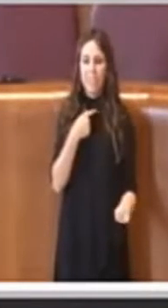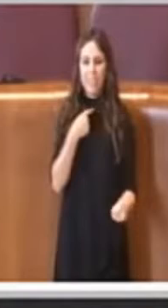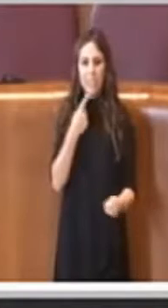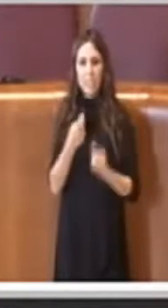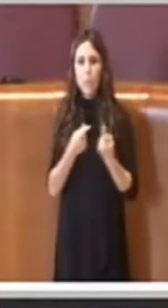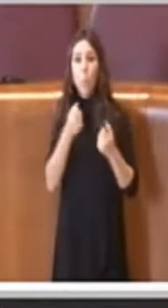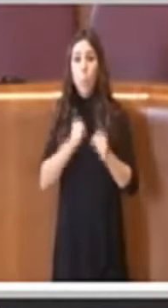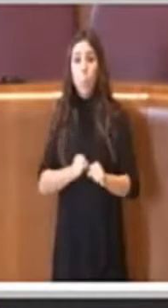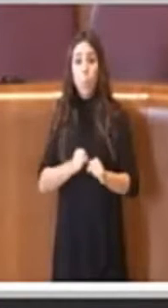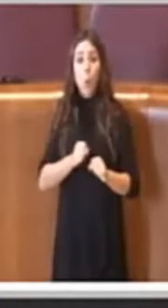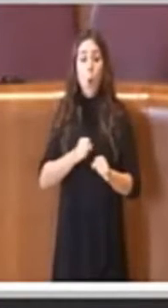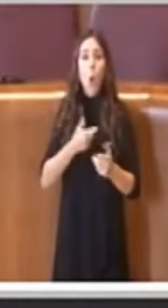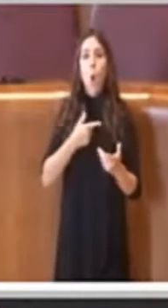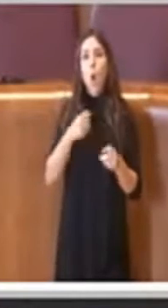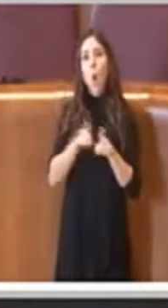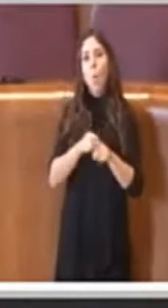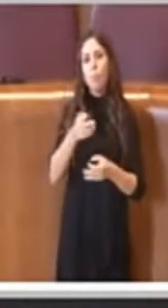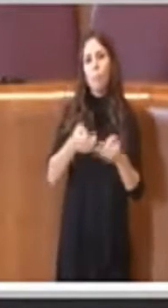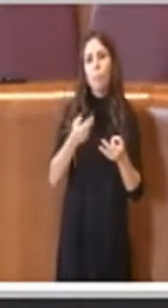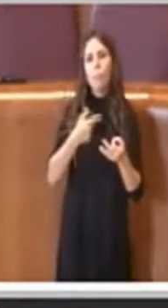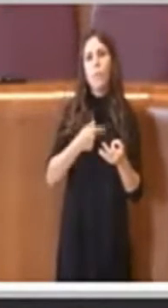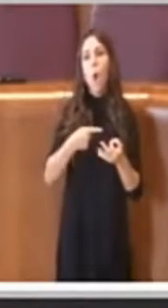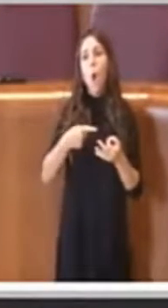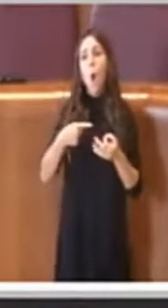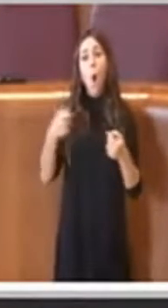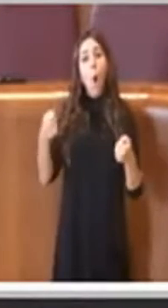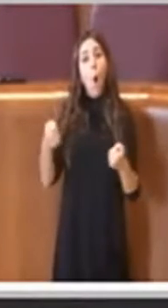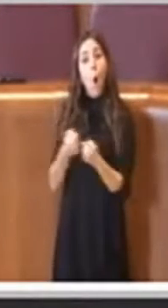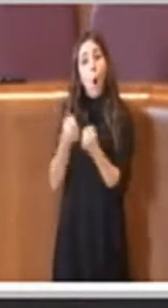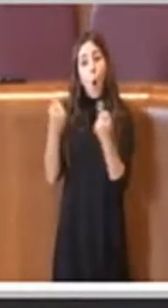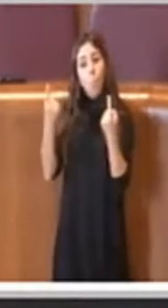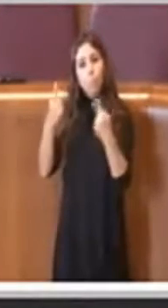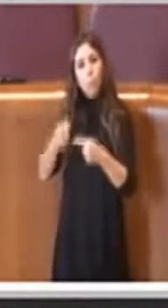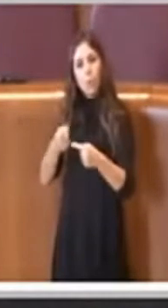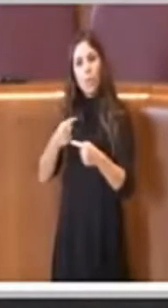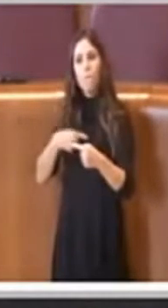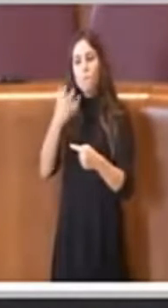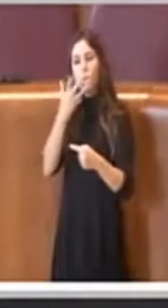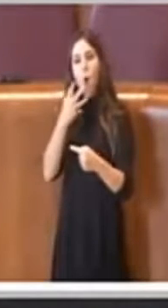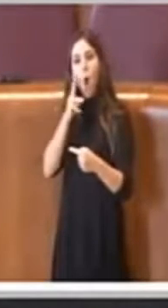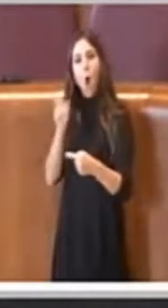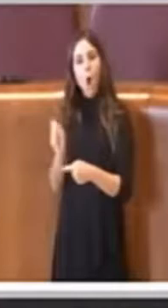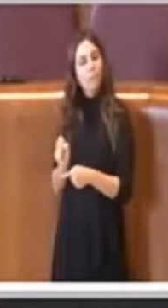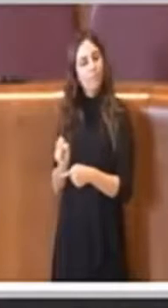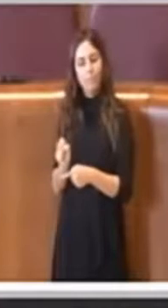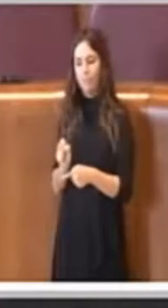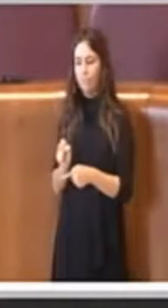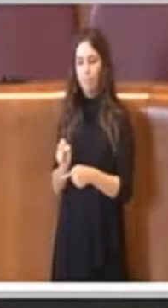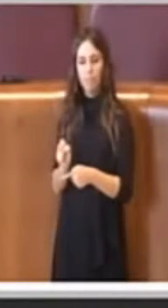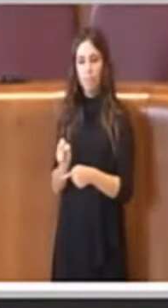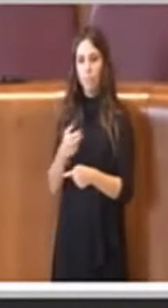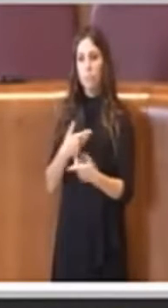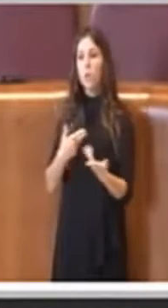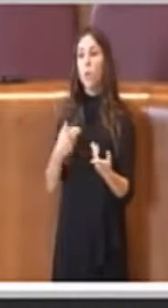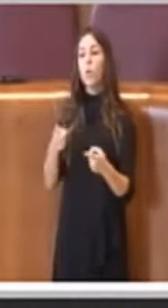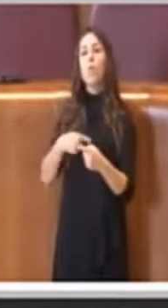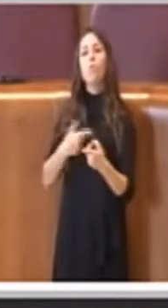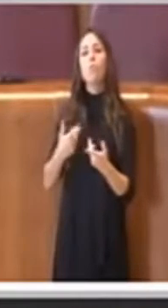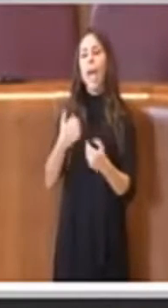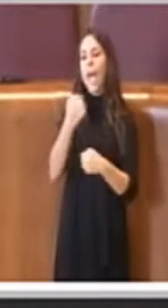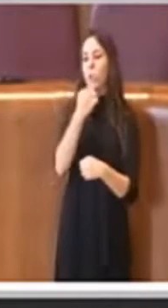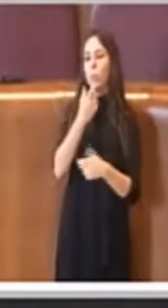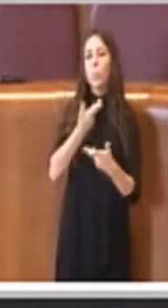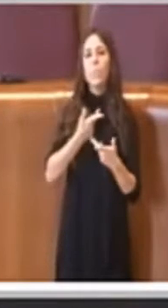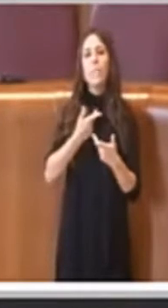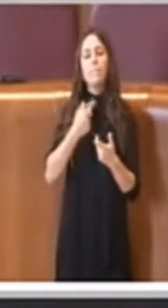opposizioni vogliono trovare rispetto al nostro agire non trovassero giustificazioni a noi, non ce ne